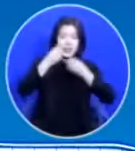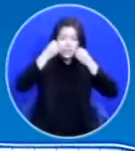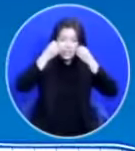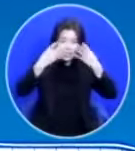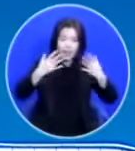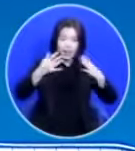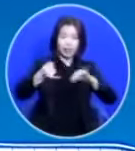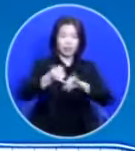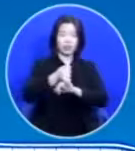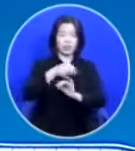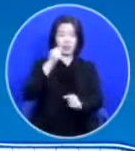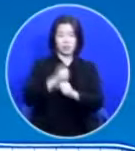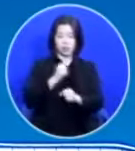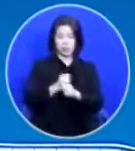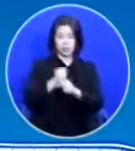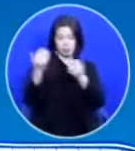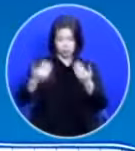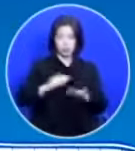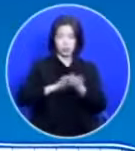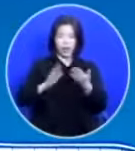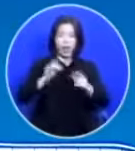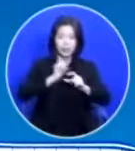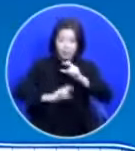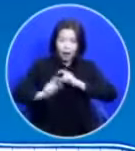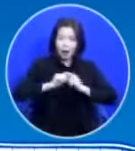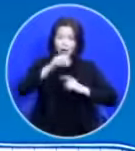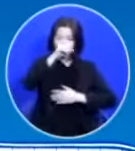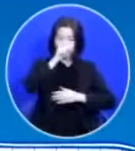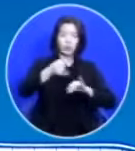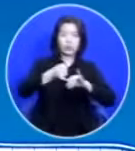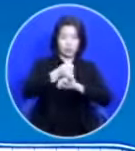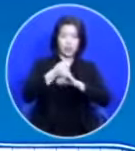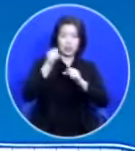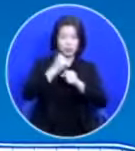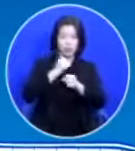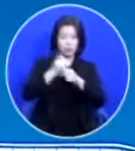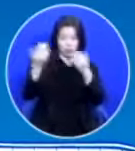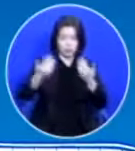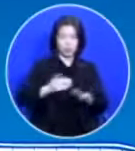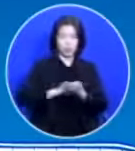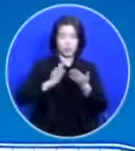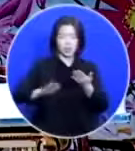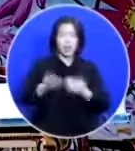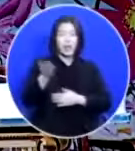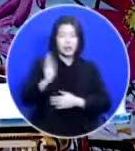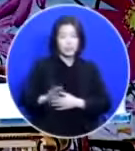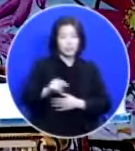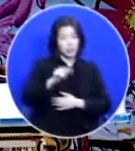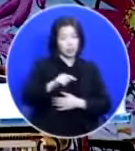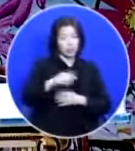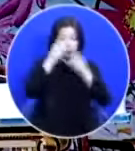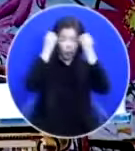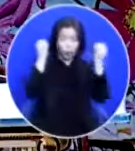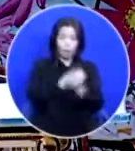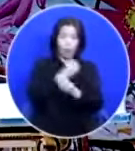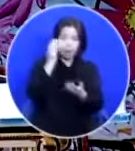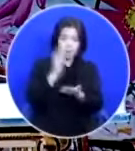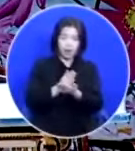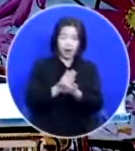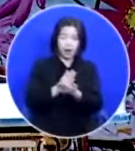만드십니다 새 언약을 더 좋은 언약을 만드십니다 자 근데 여기서 오해하지 마실 것은